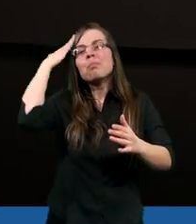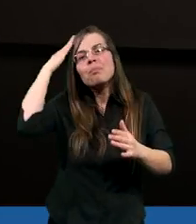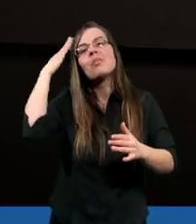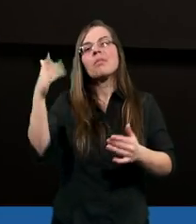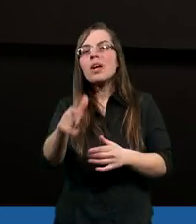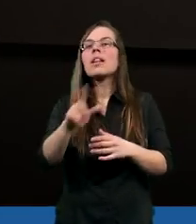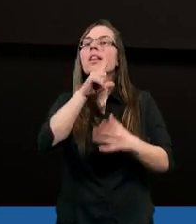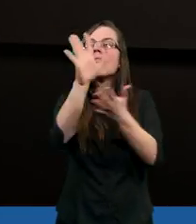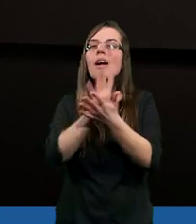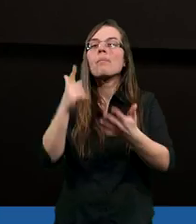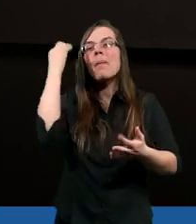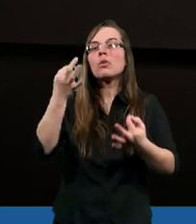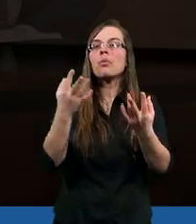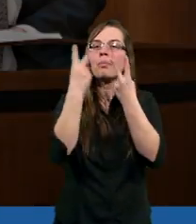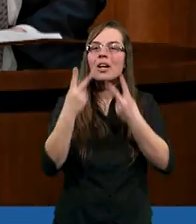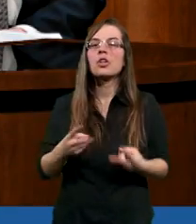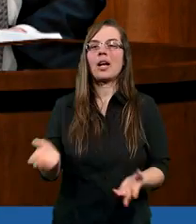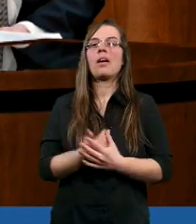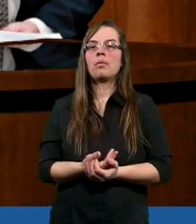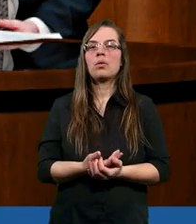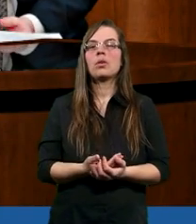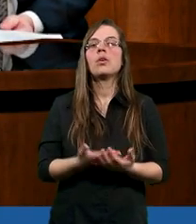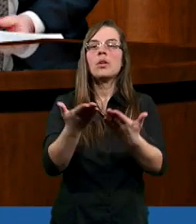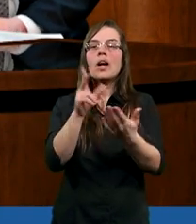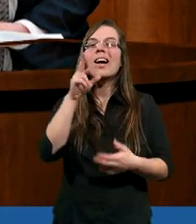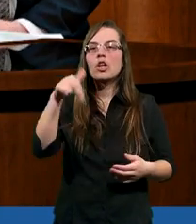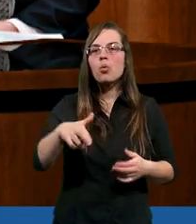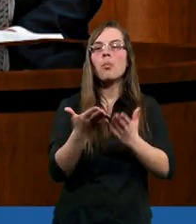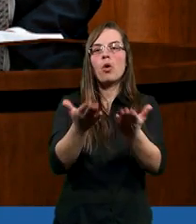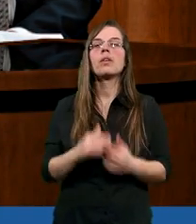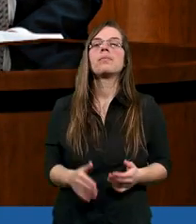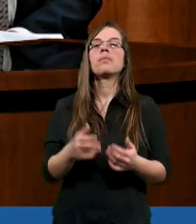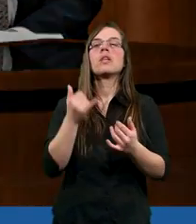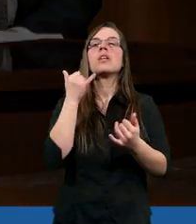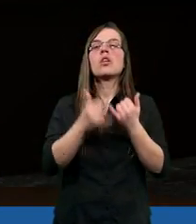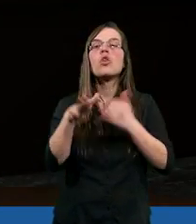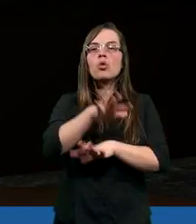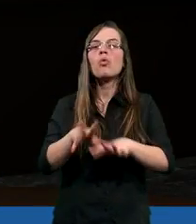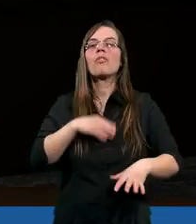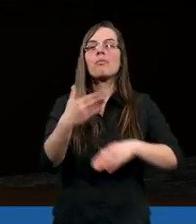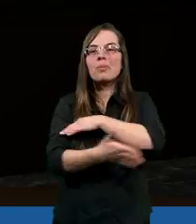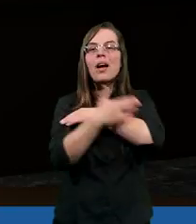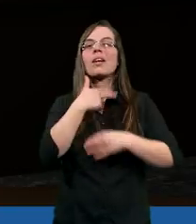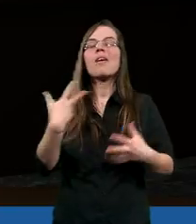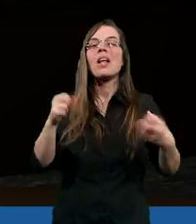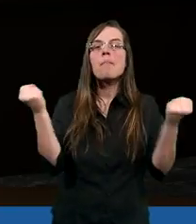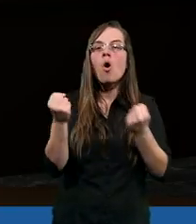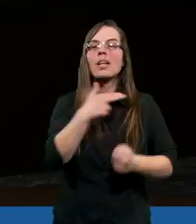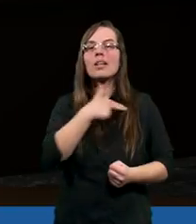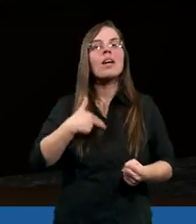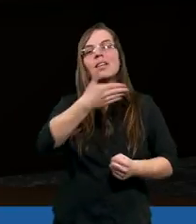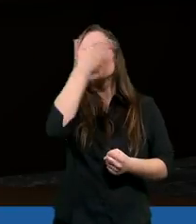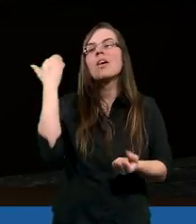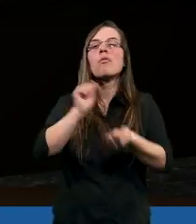dzisiejszy tekst pamięciowy zawiera? Krysiu, proszę. Podobnie i Duch wspiera nas w niemocy naszej.